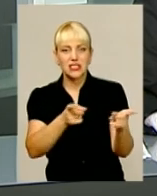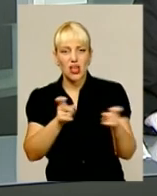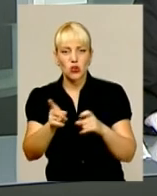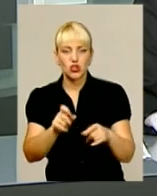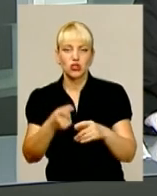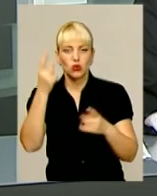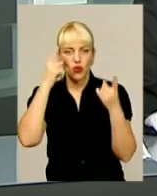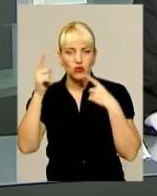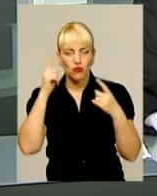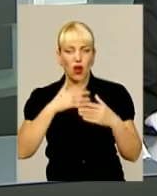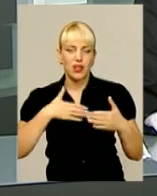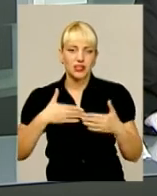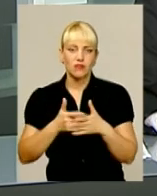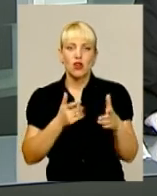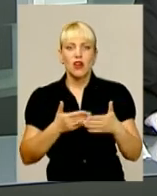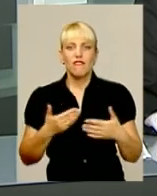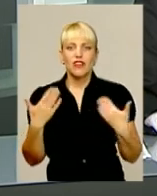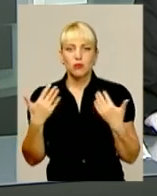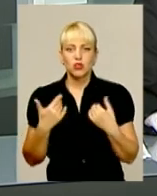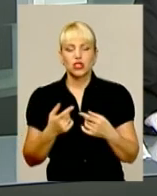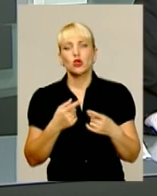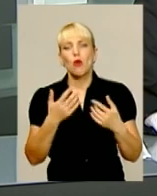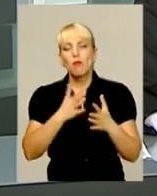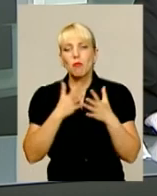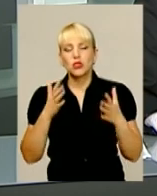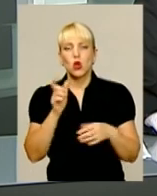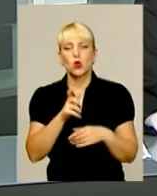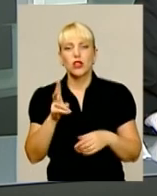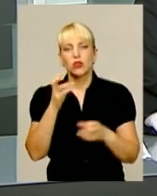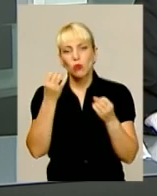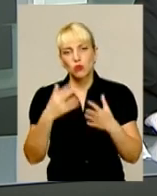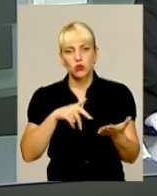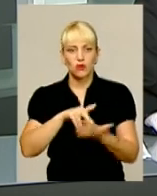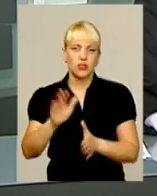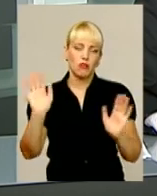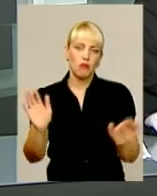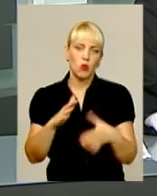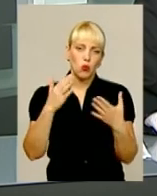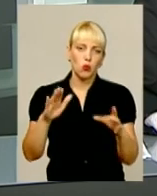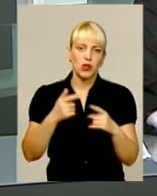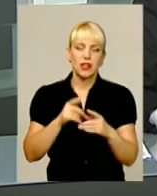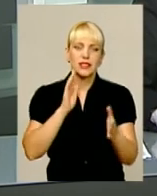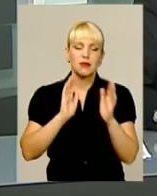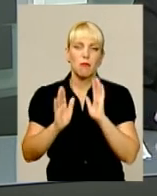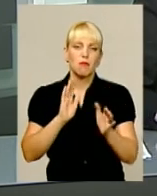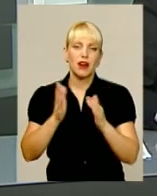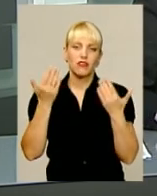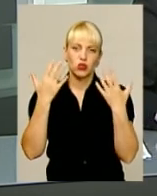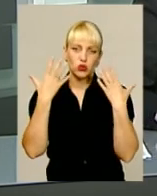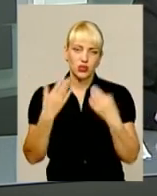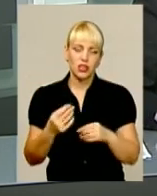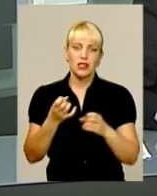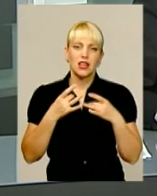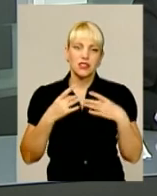активного відпочинку якомога більше людей, навіть тих, хто просто вирішив прогулятися парком вихідного дня. На святі творчості